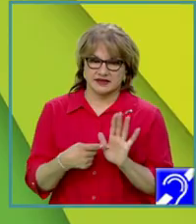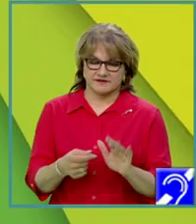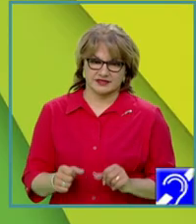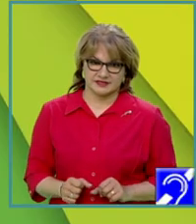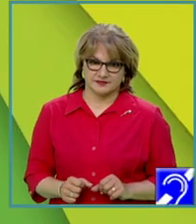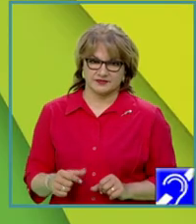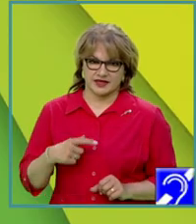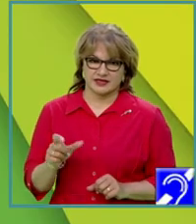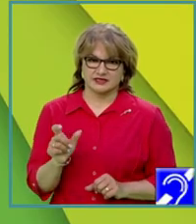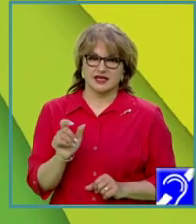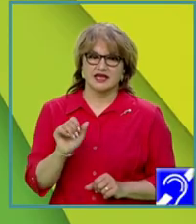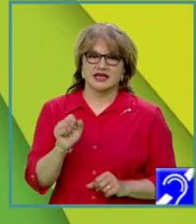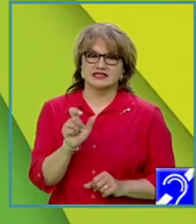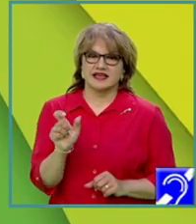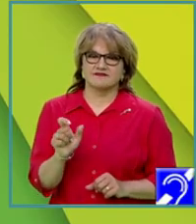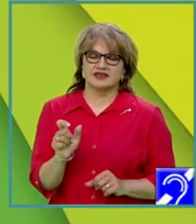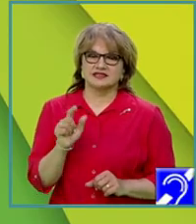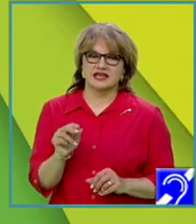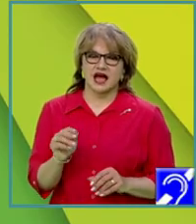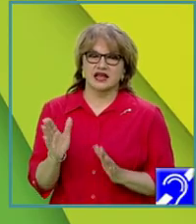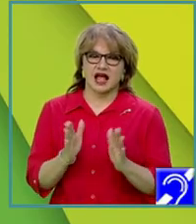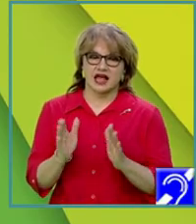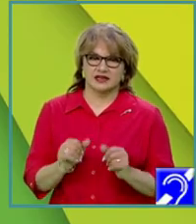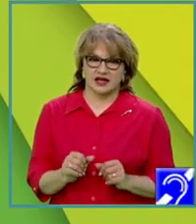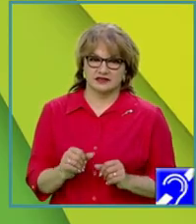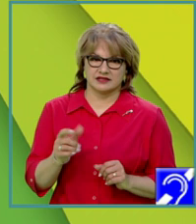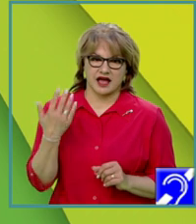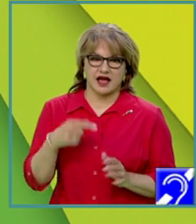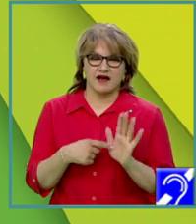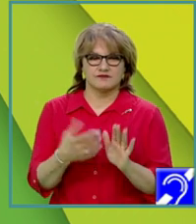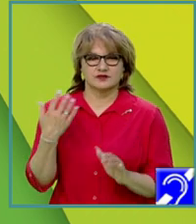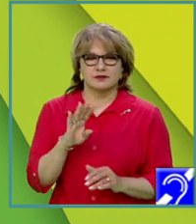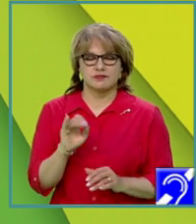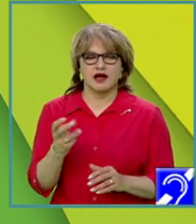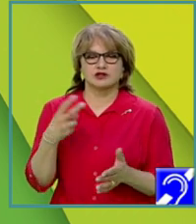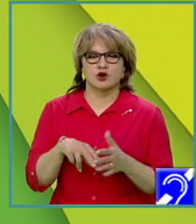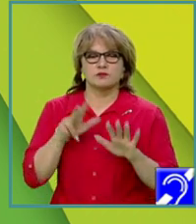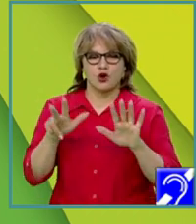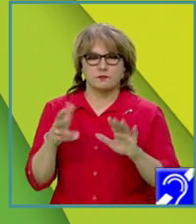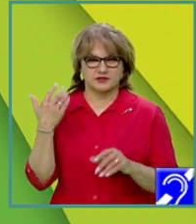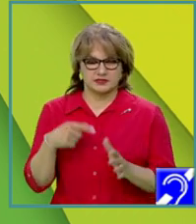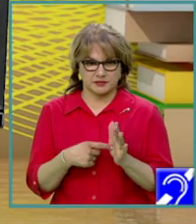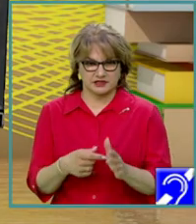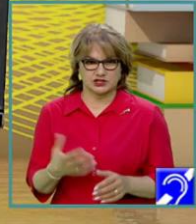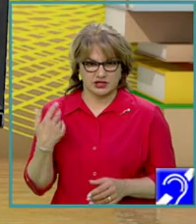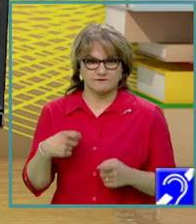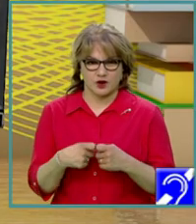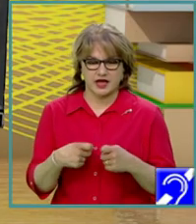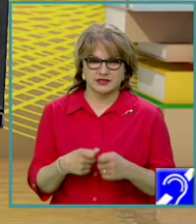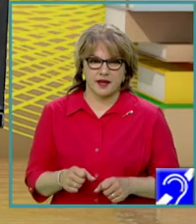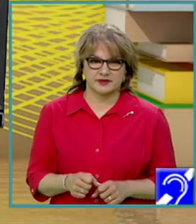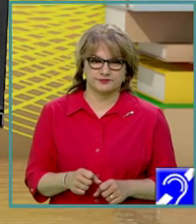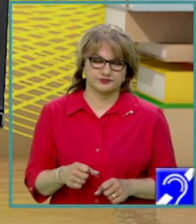secvența încadrată. A fost definită în cadrul BAC a laureatului din 2018. Sunt